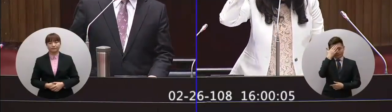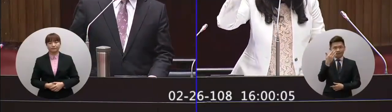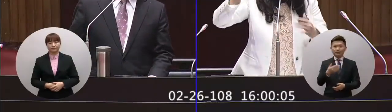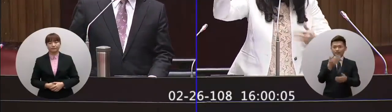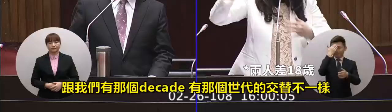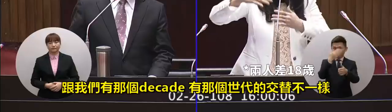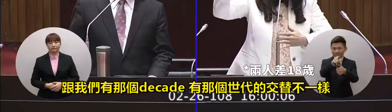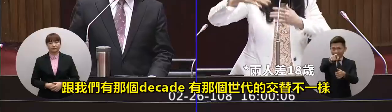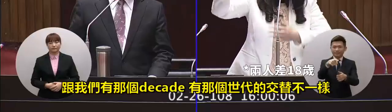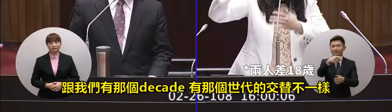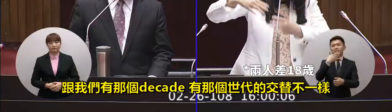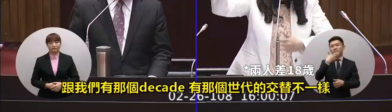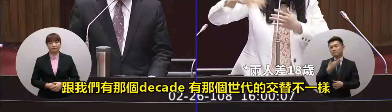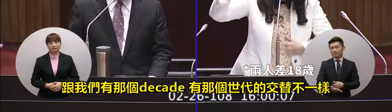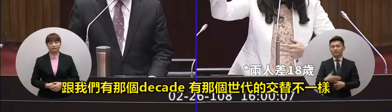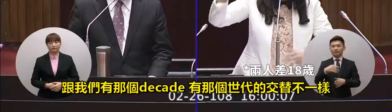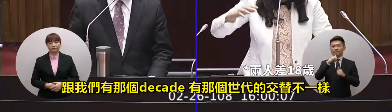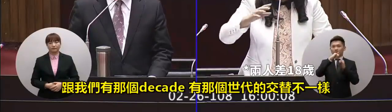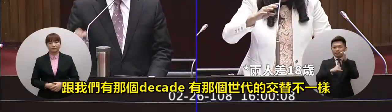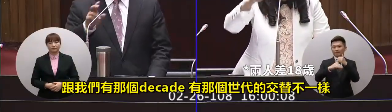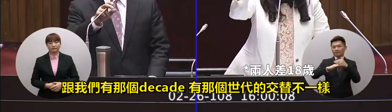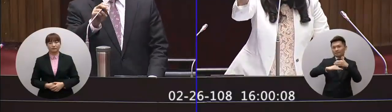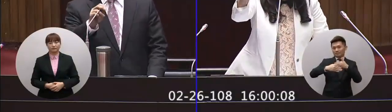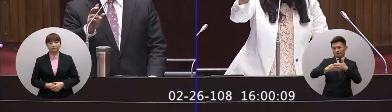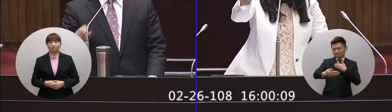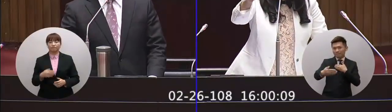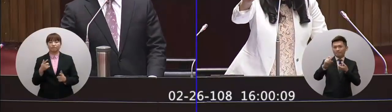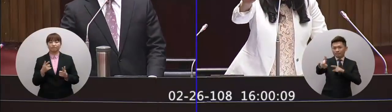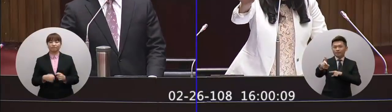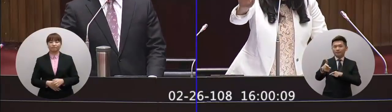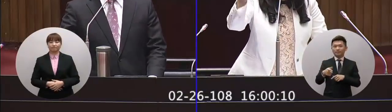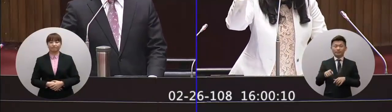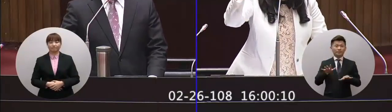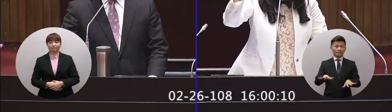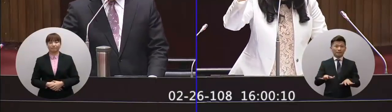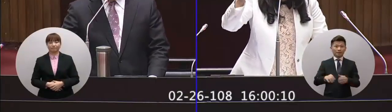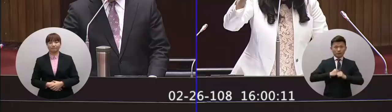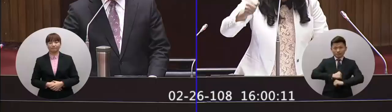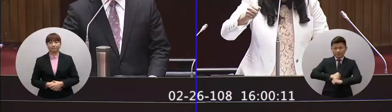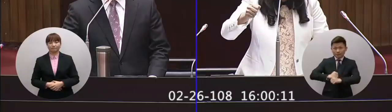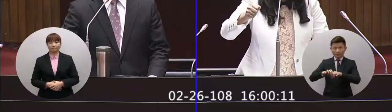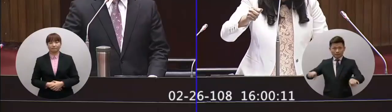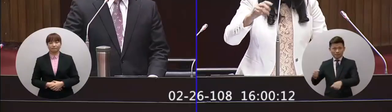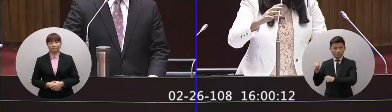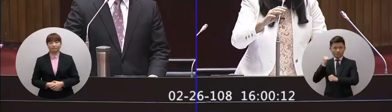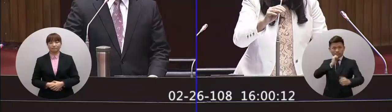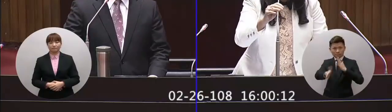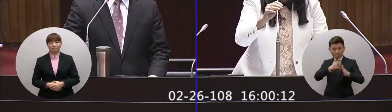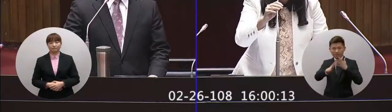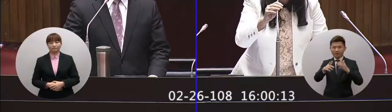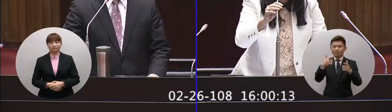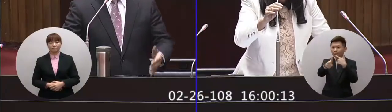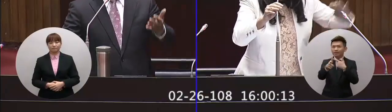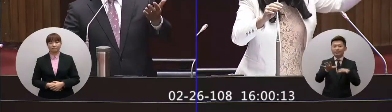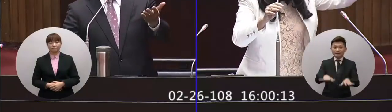可能年紀跟我們有那個decade有那個世代的交替不一樣現在已經不留心用哨索去打仗院長現在